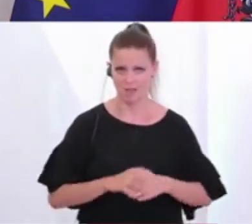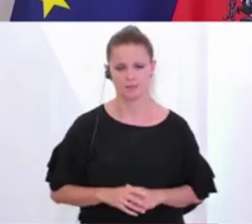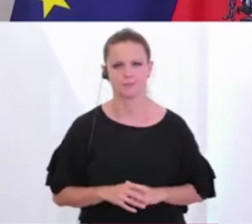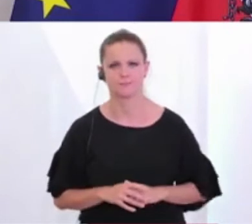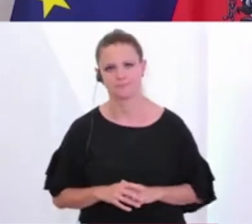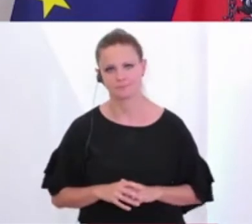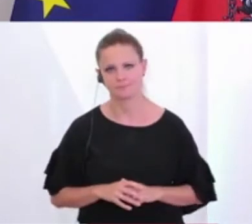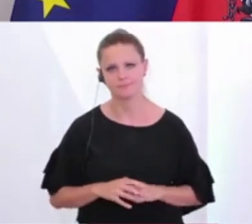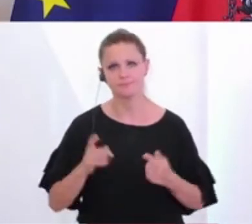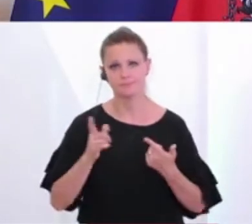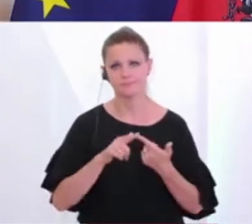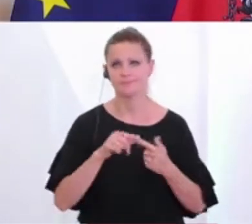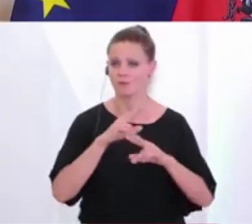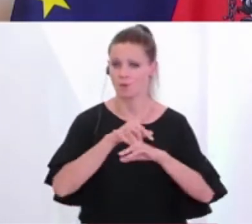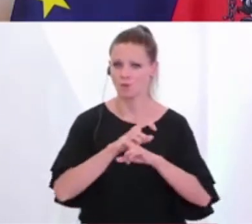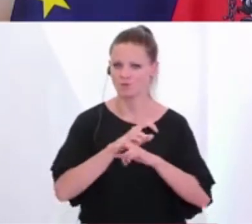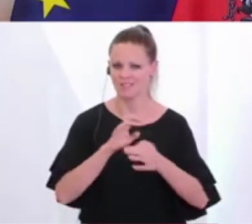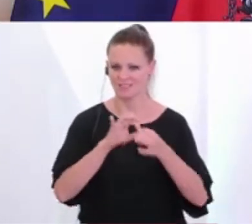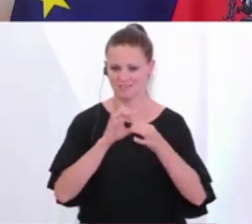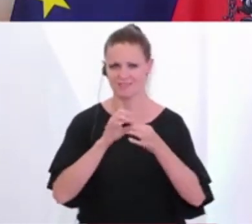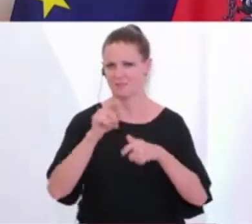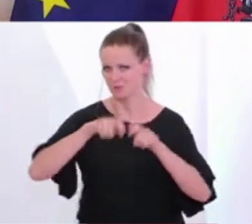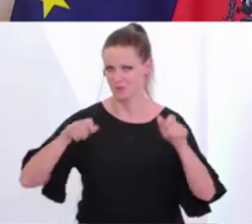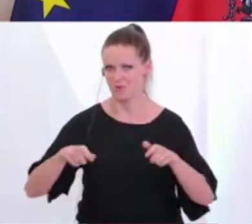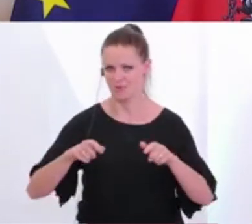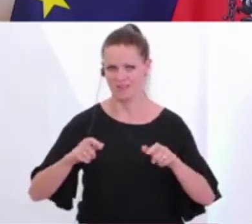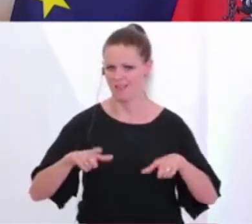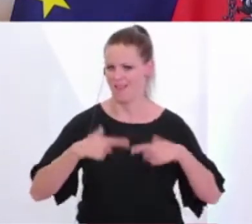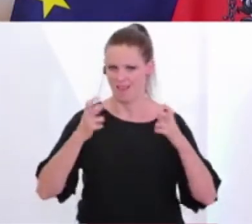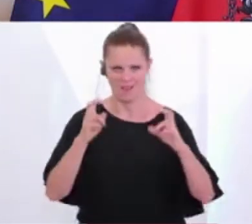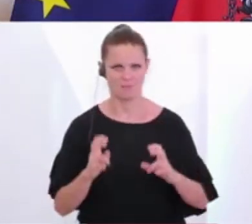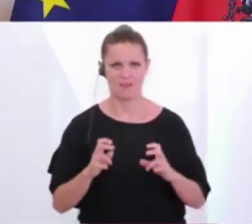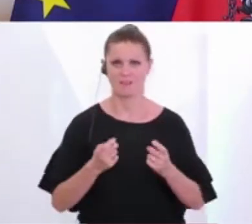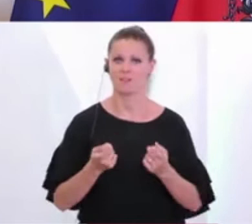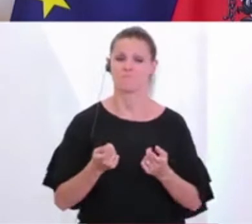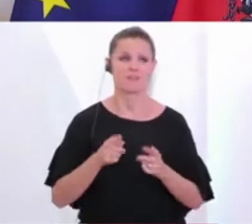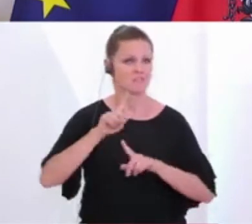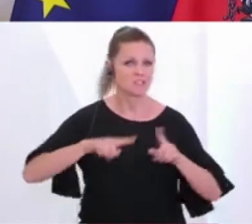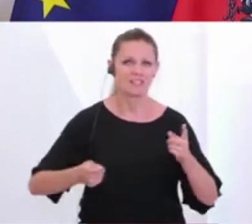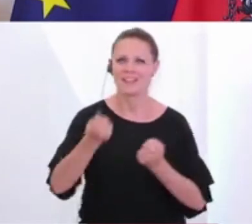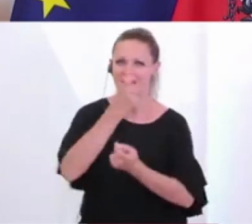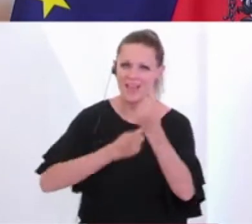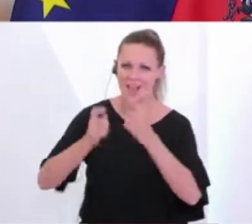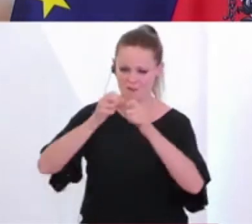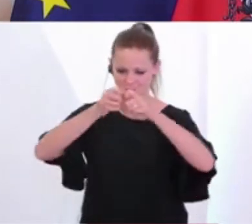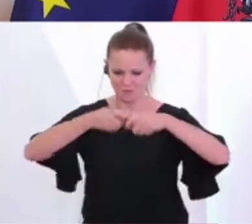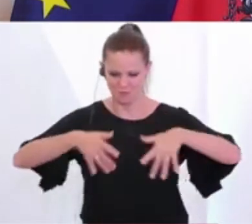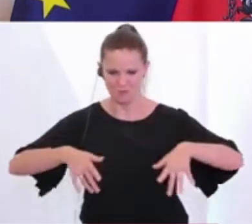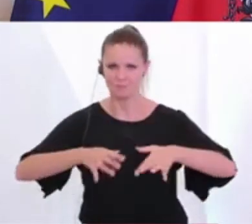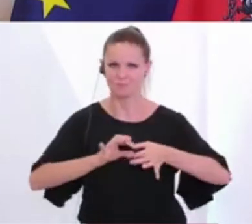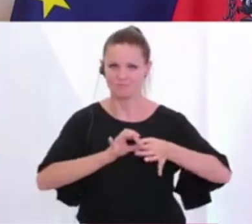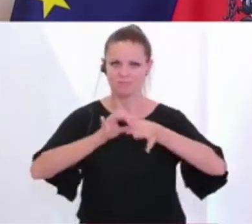Österreich, die Menschen, die in Österreich leben, verschiedene Herkünfte haben, verschiedene Wurzeln haben, gerade auch in den Raum des